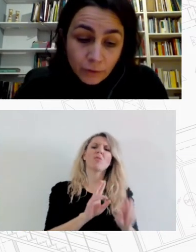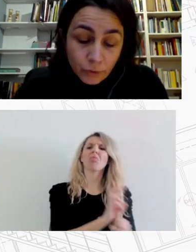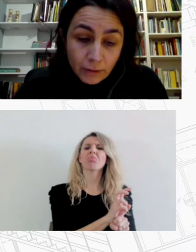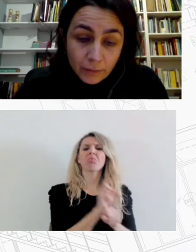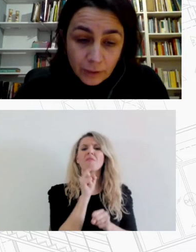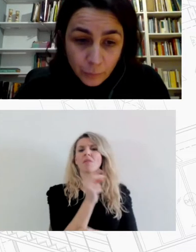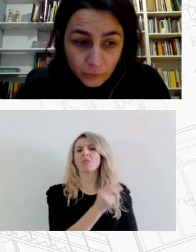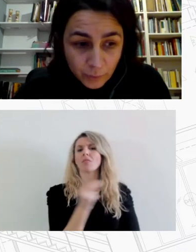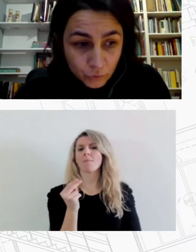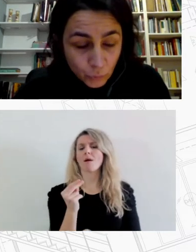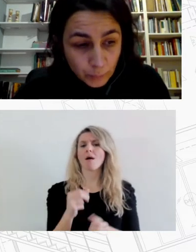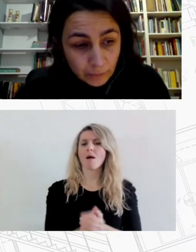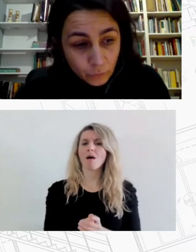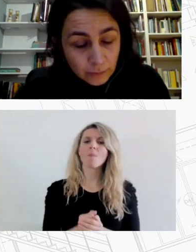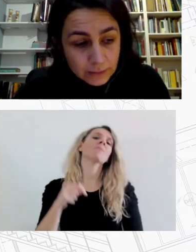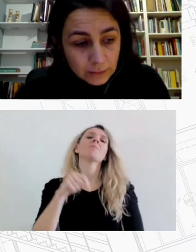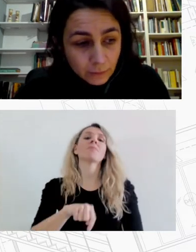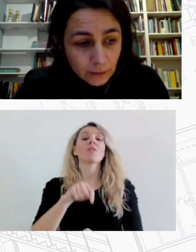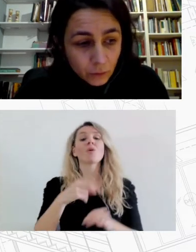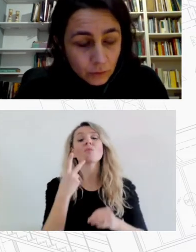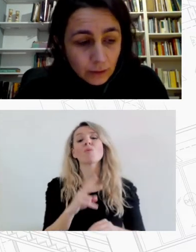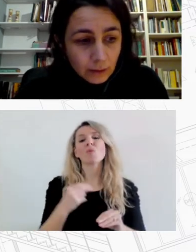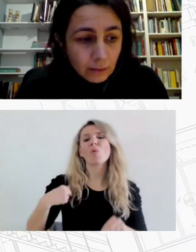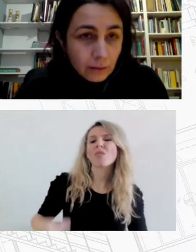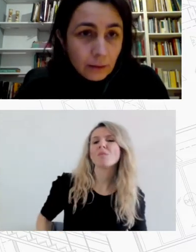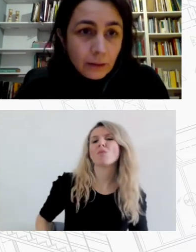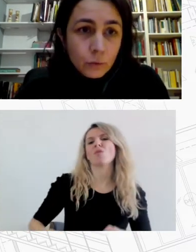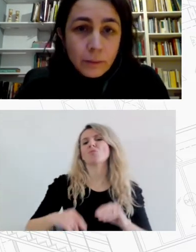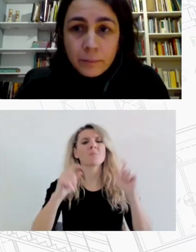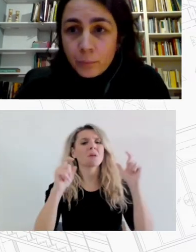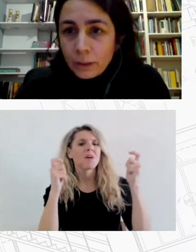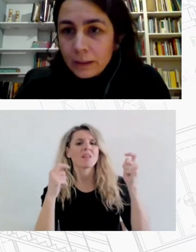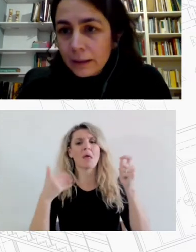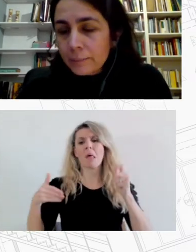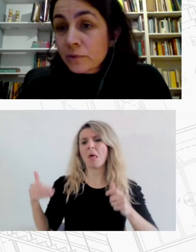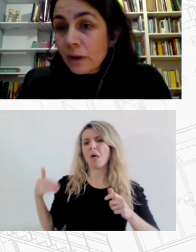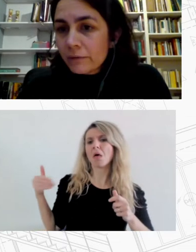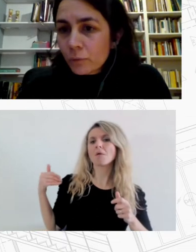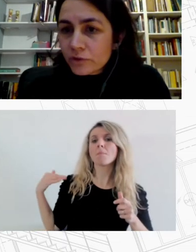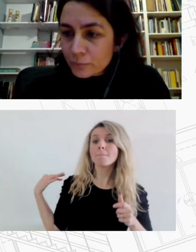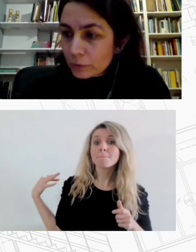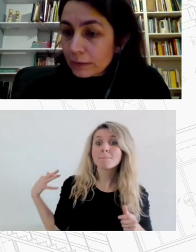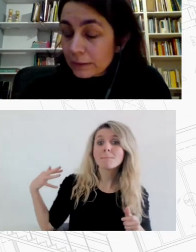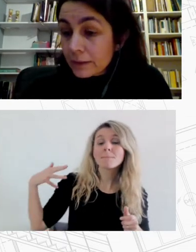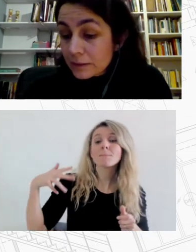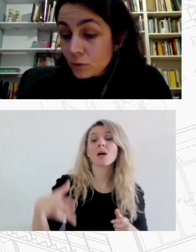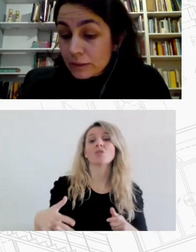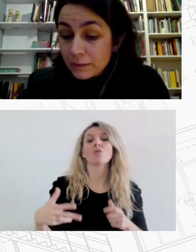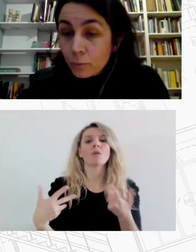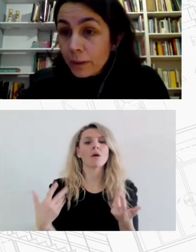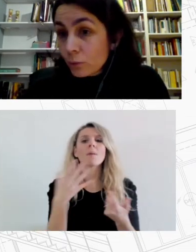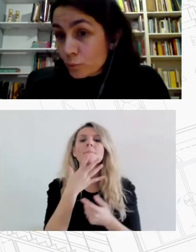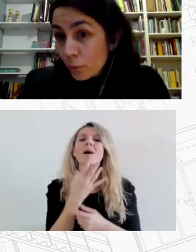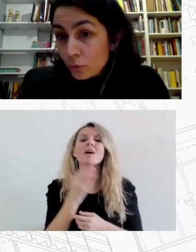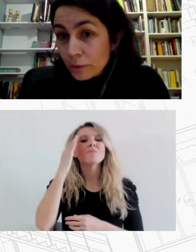μεγάλο βαθμό ειδικά αυτά που εφαρμόζει τοπική αυτοδιοίκηση τα τελευταία χρόνια έχουν πολύ επισφαλή διομησιμότητα γιατί βασίζονται